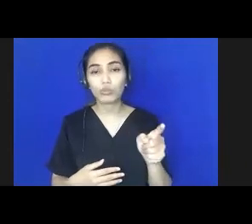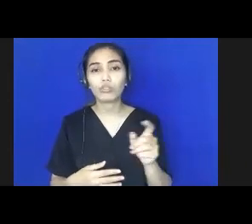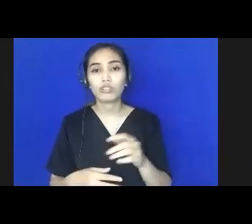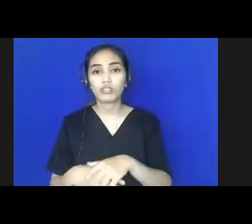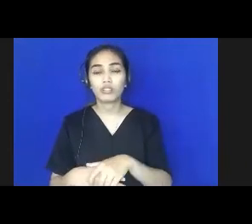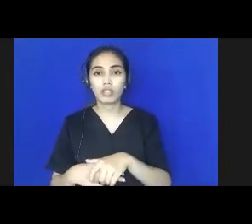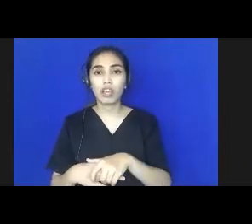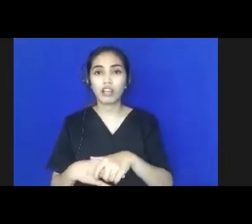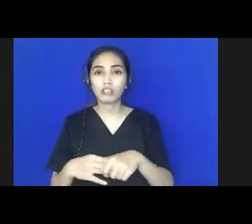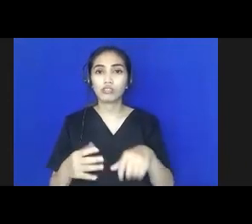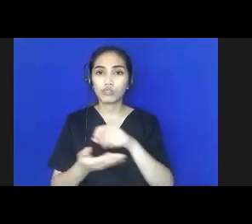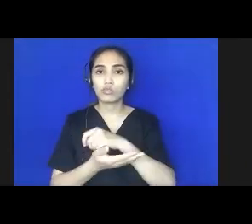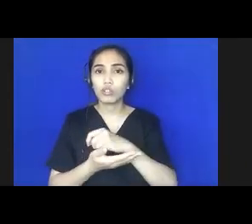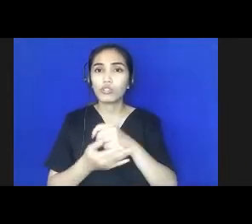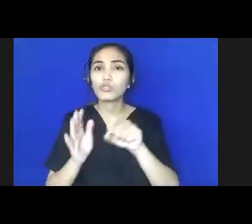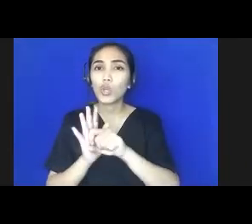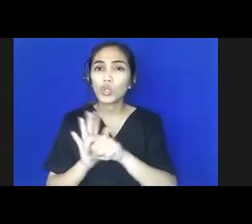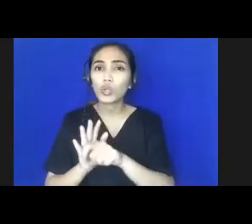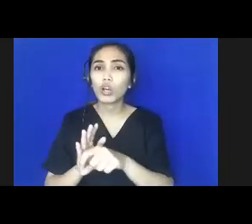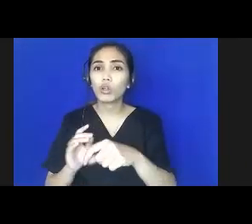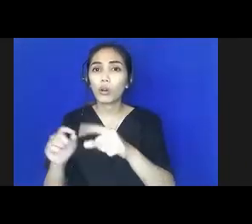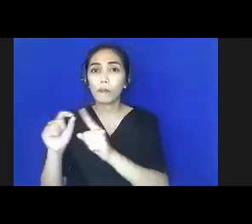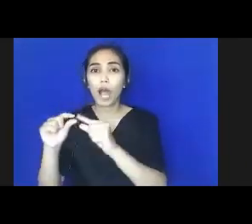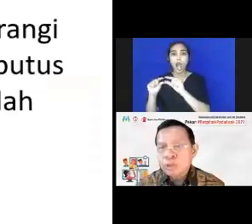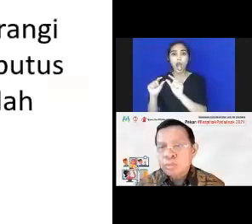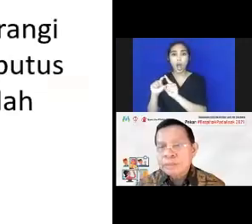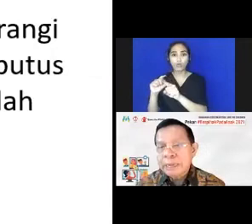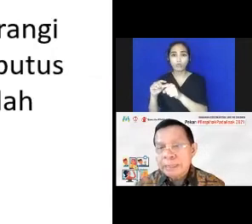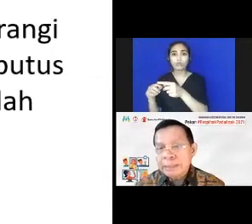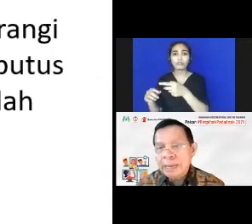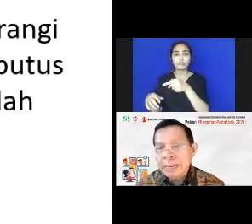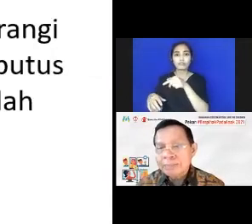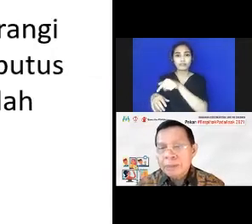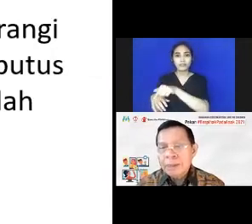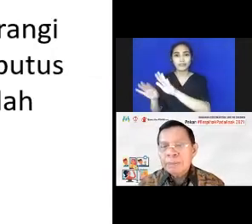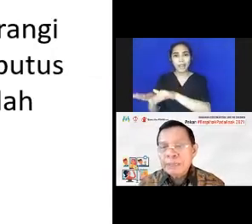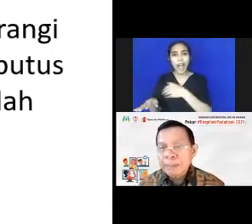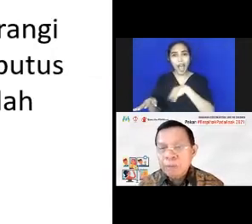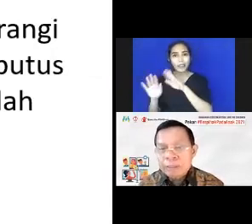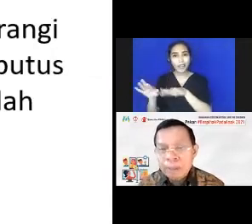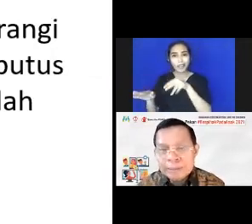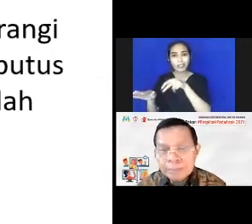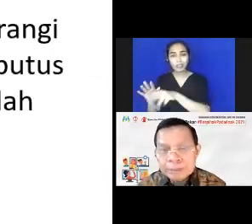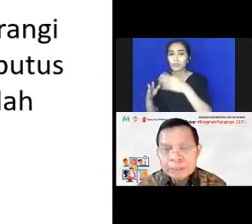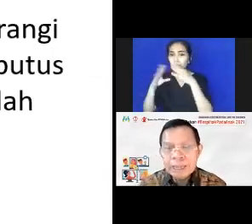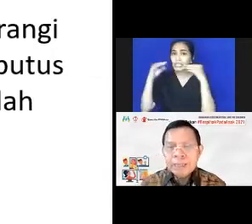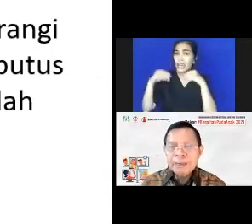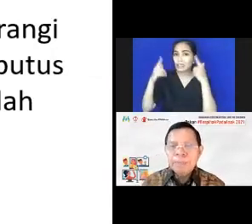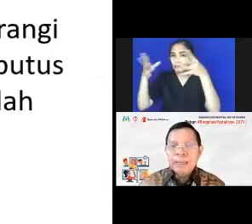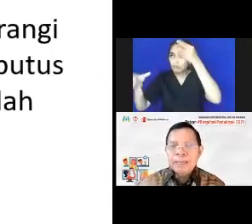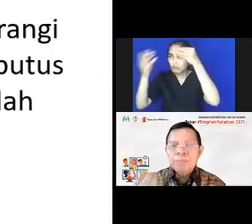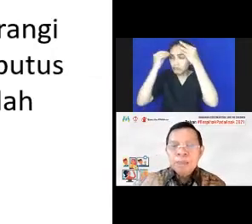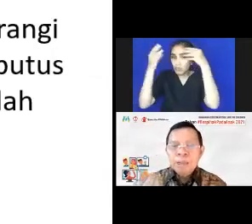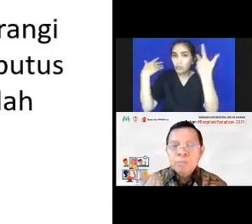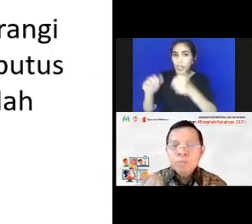sekolah makin tinggi. Jadi kalau kita menyediakan paut, angka putus sekolah itu bisa kita tekan. Pencapaian wajib belajar bisa kita